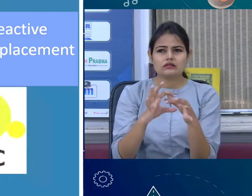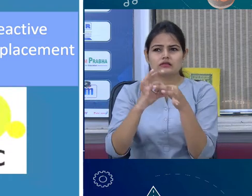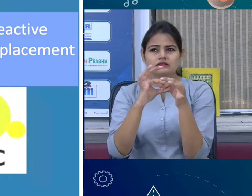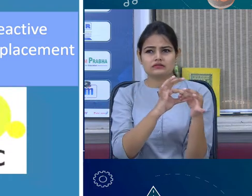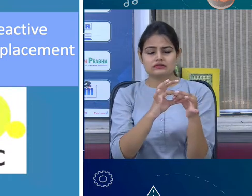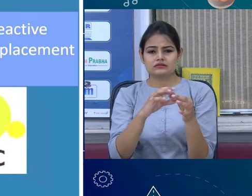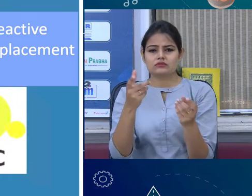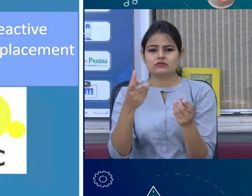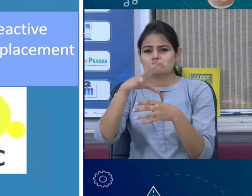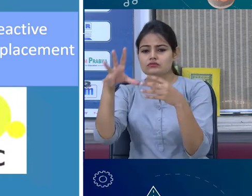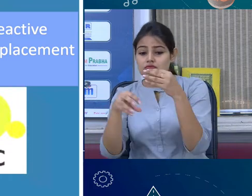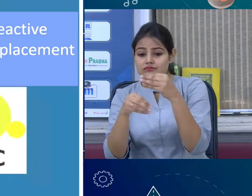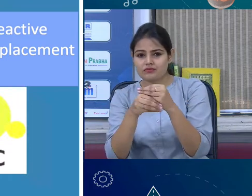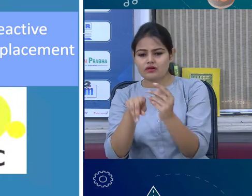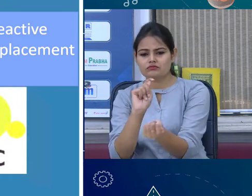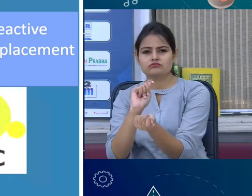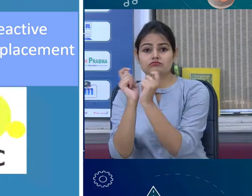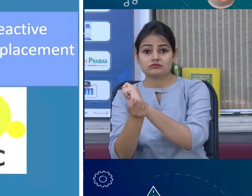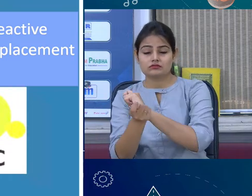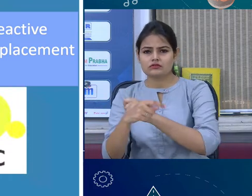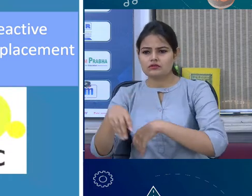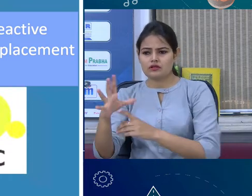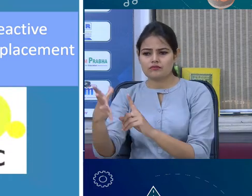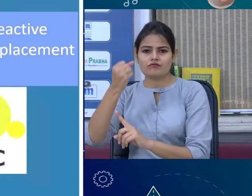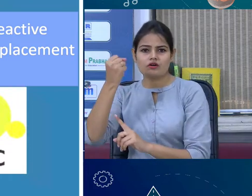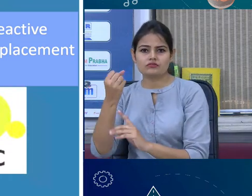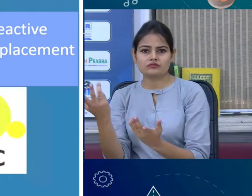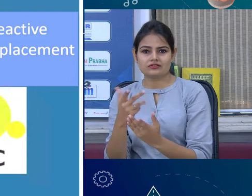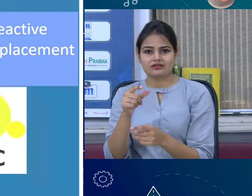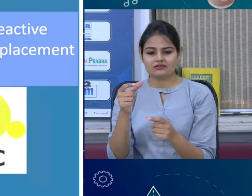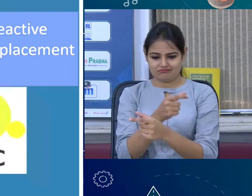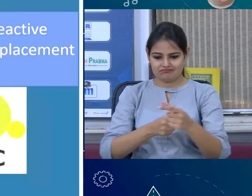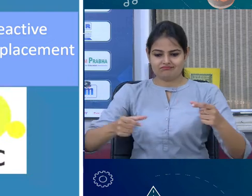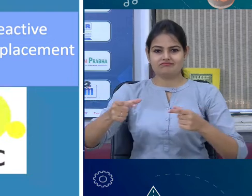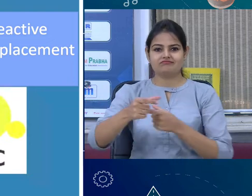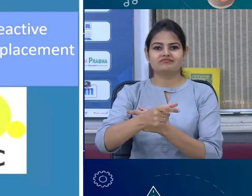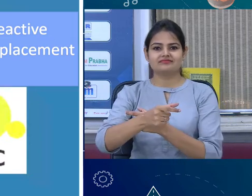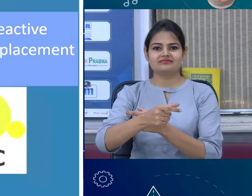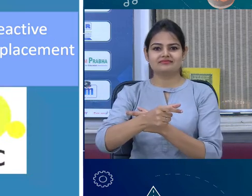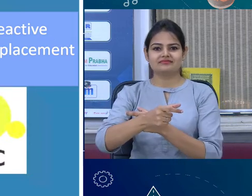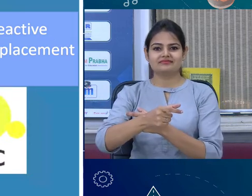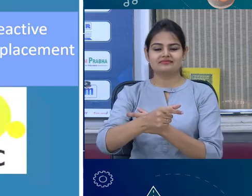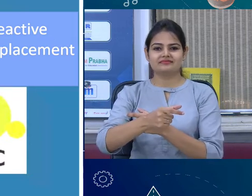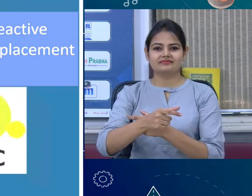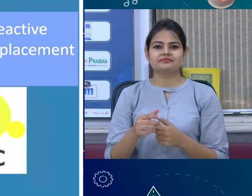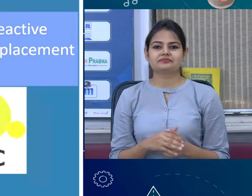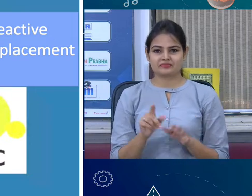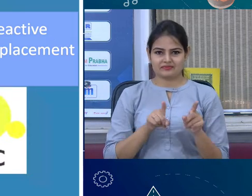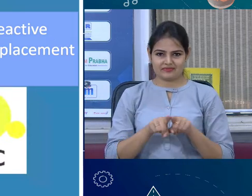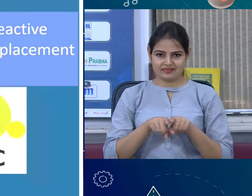to a small activity, so that we displacement reaction. So I have